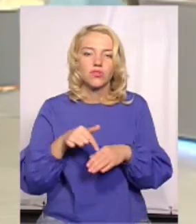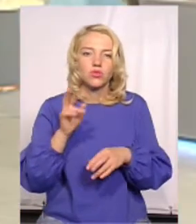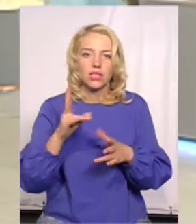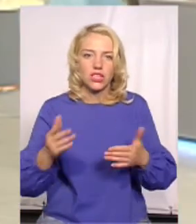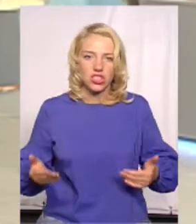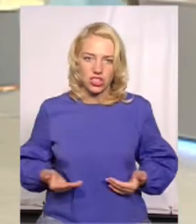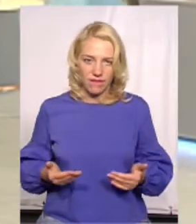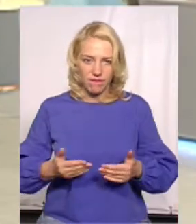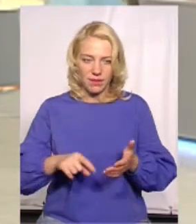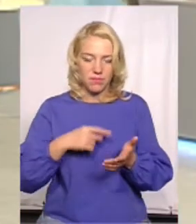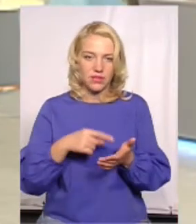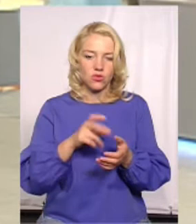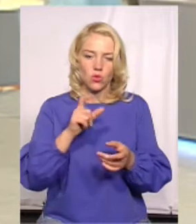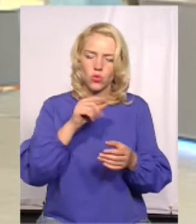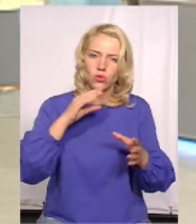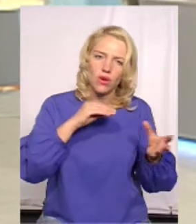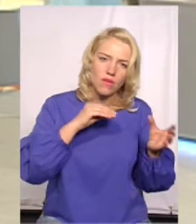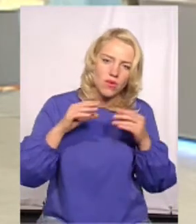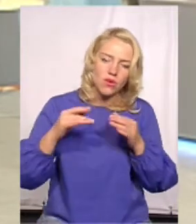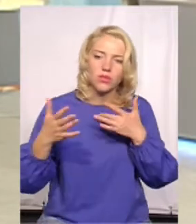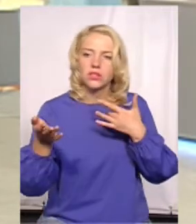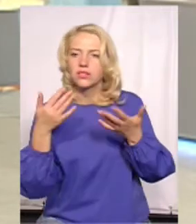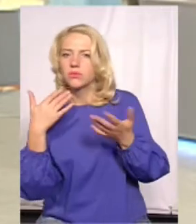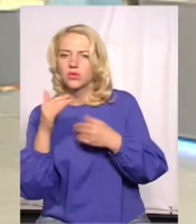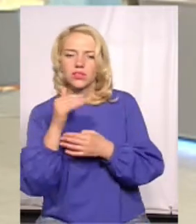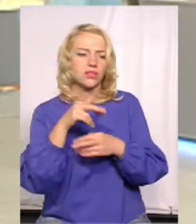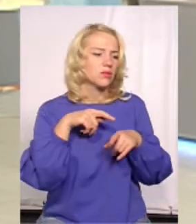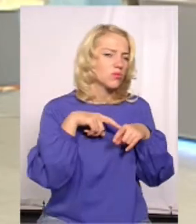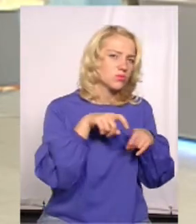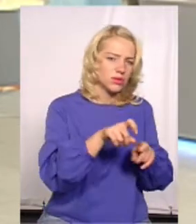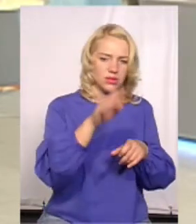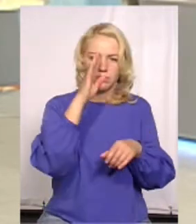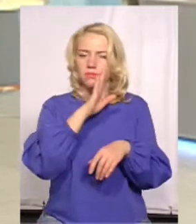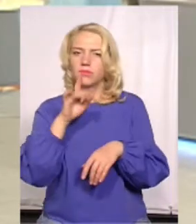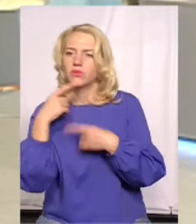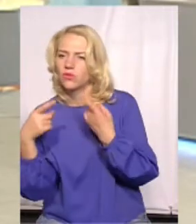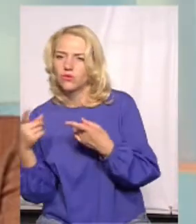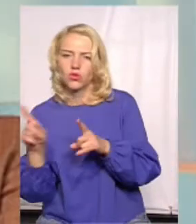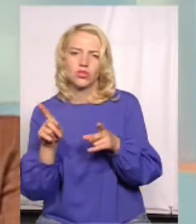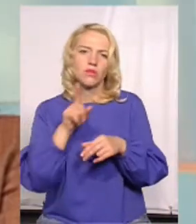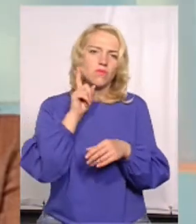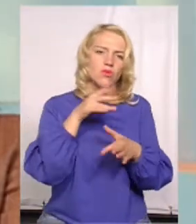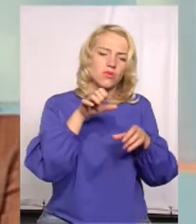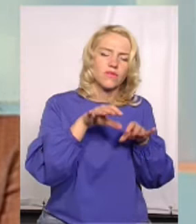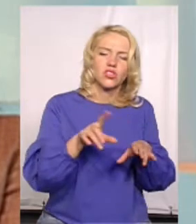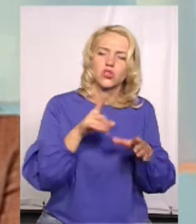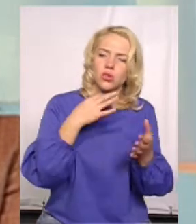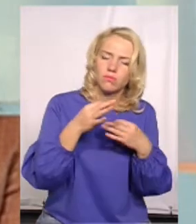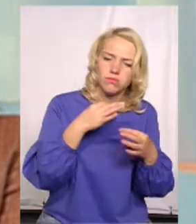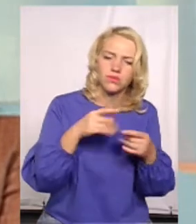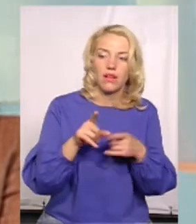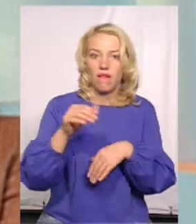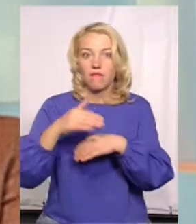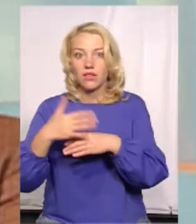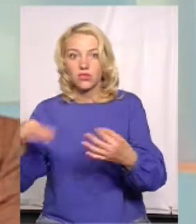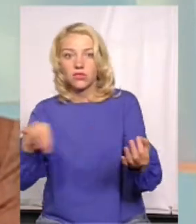місто, як люди там говорять, там спілкуються, там десь дитина побігає, там десь батьки говорять, там десь молодь щось вирішує говорити, ввечері йдеш,